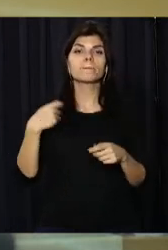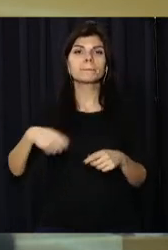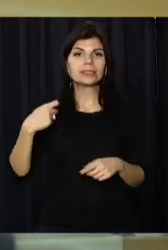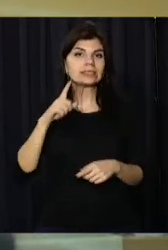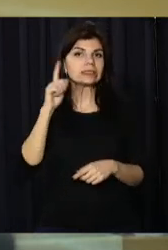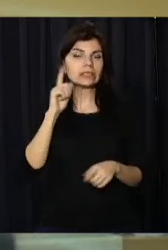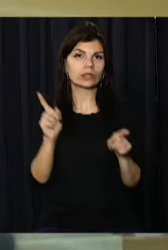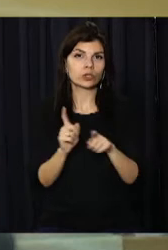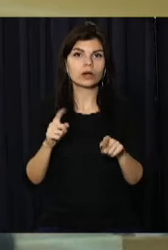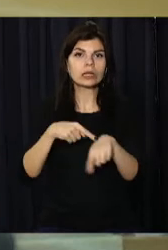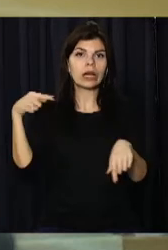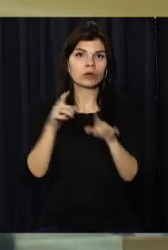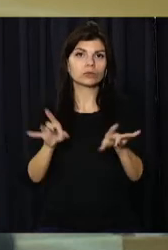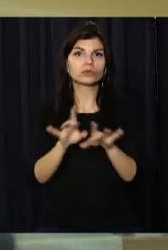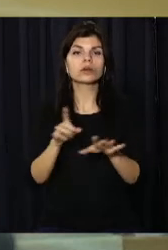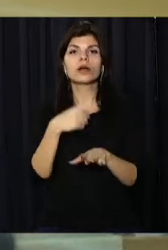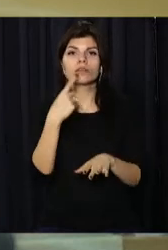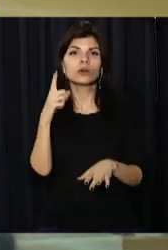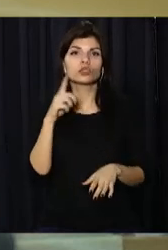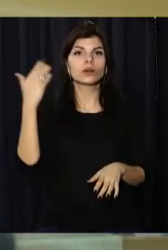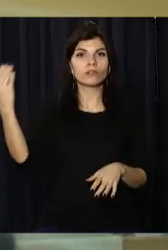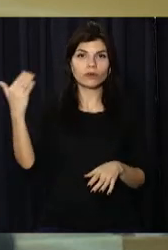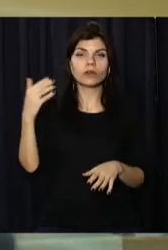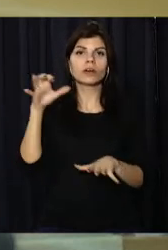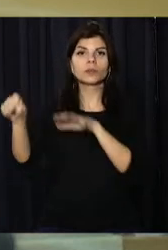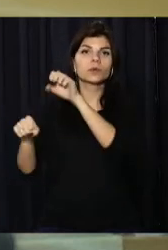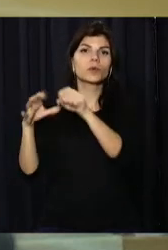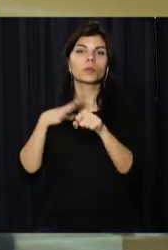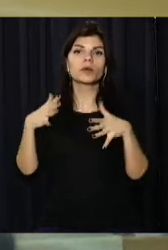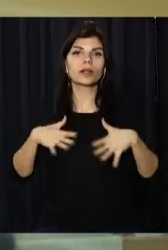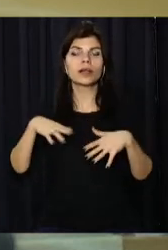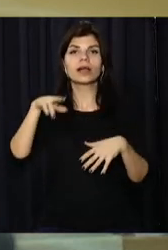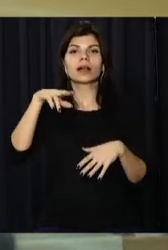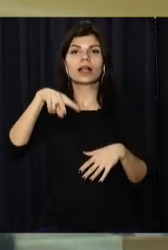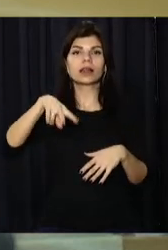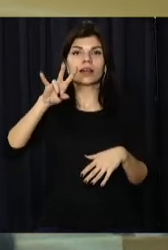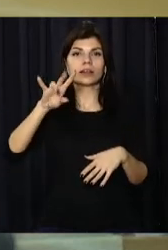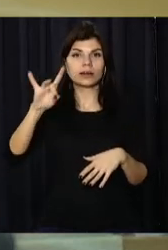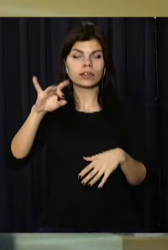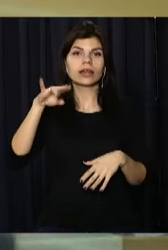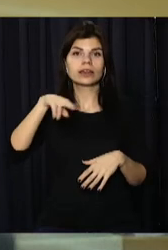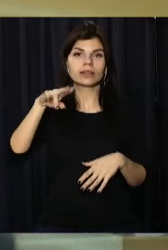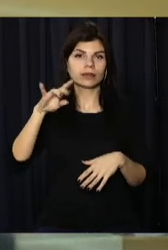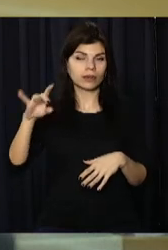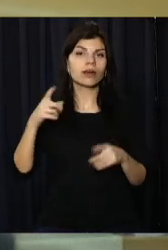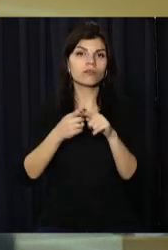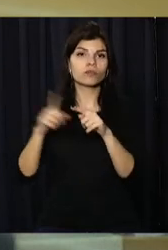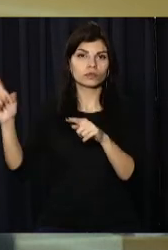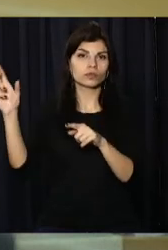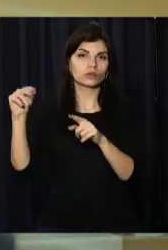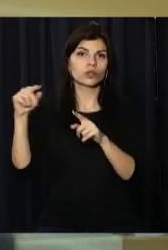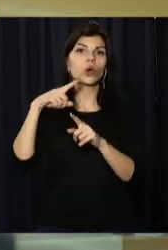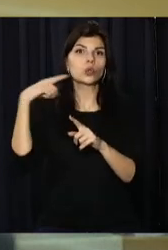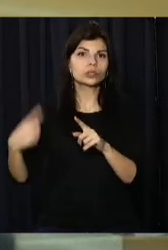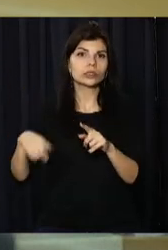Володимир Зеленський, реагуючи на визнання Кремлем окупованих республік ЛНР та ДНР. Очільник держави наголосив, що таким чином